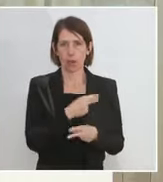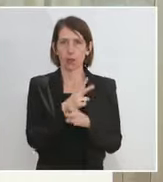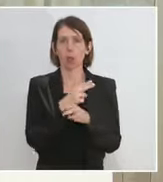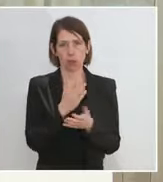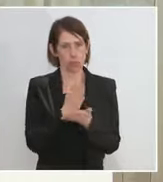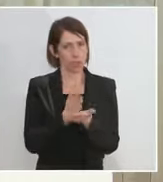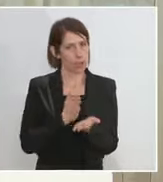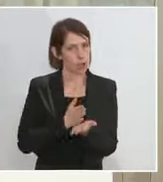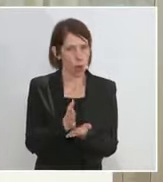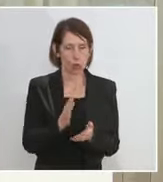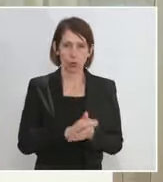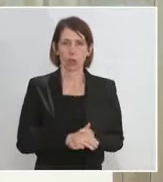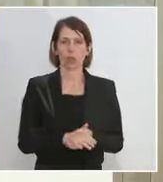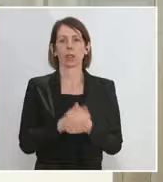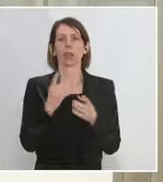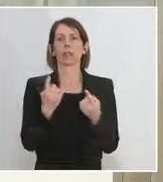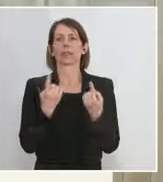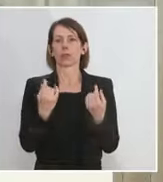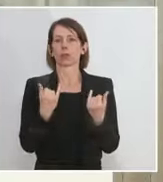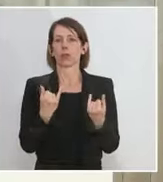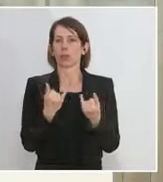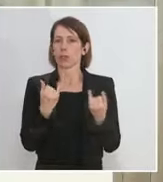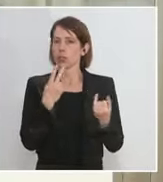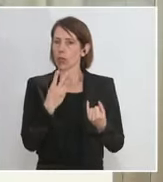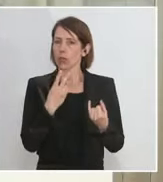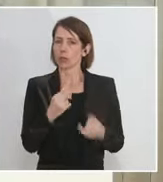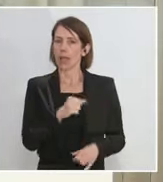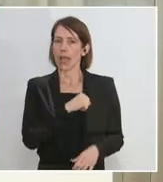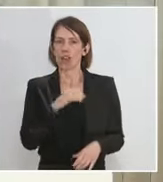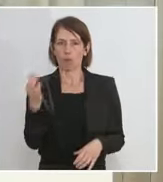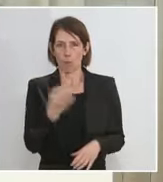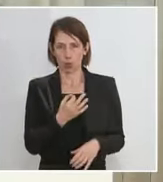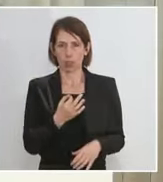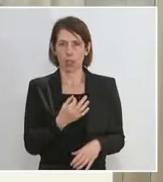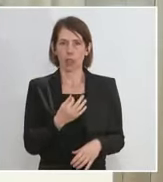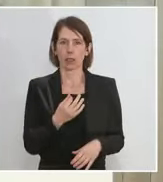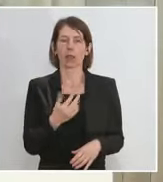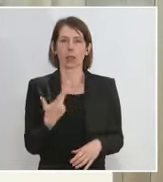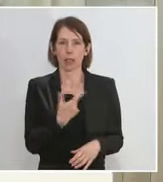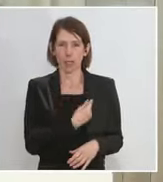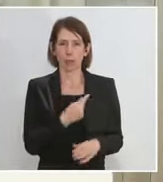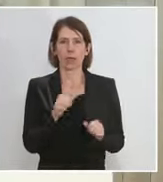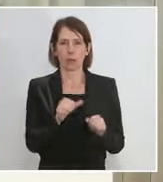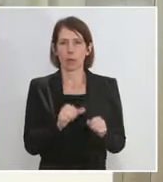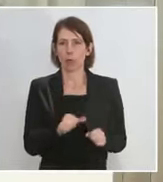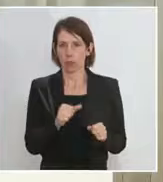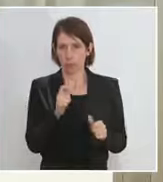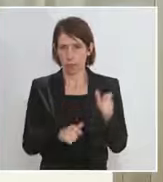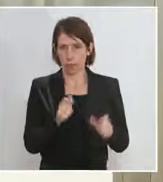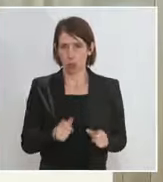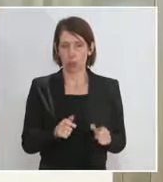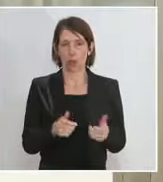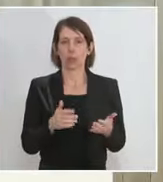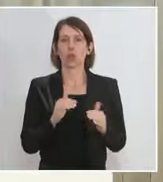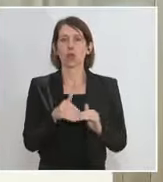und wir sind in der Situation, dass mittlerweile 11 Prozent der impfbaren Bevölkerung, also die Bevölkerung über 16, um es mit